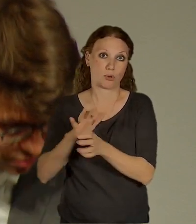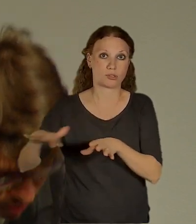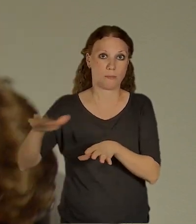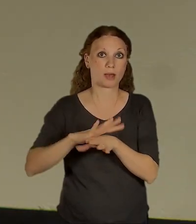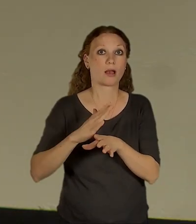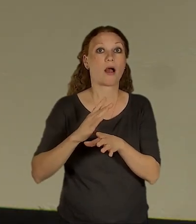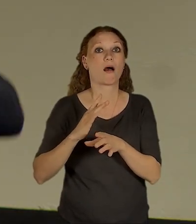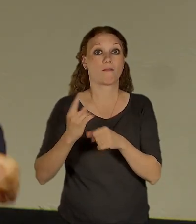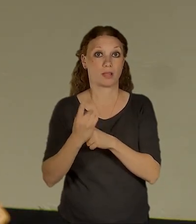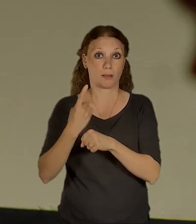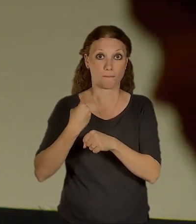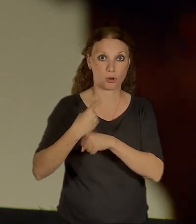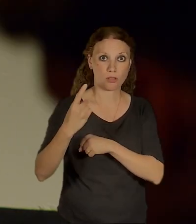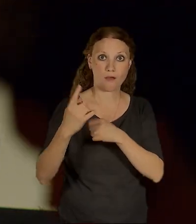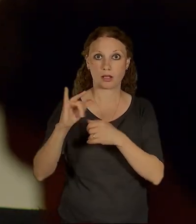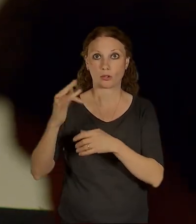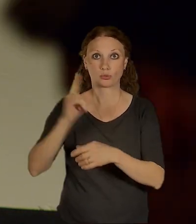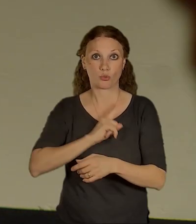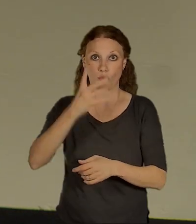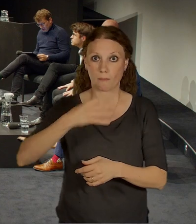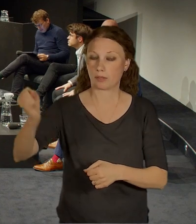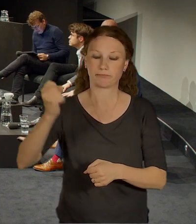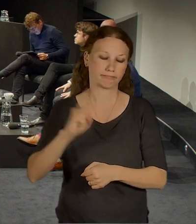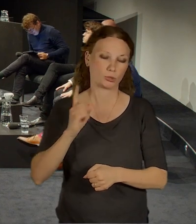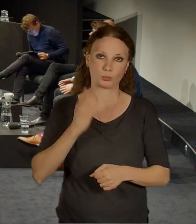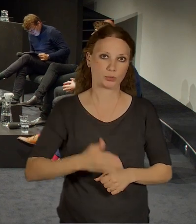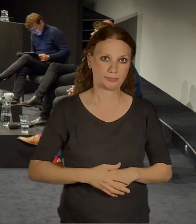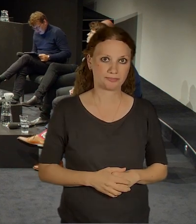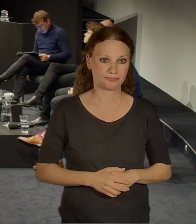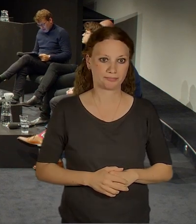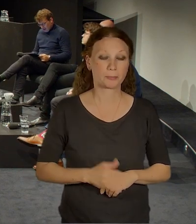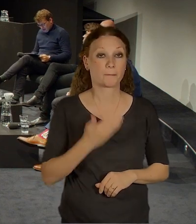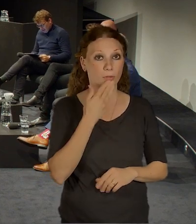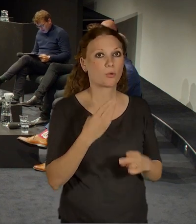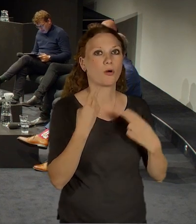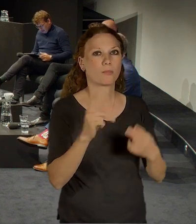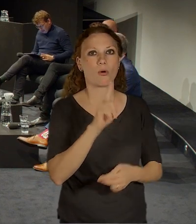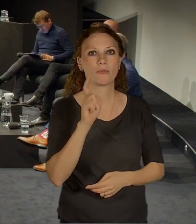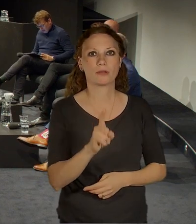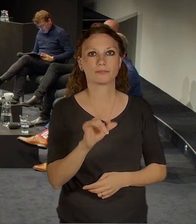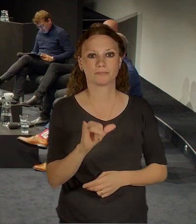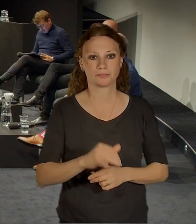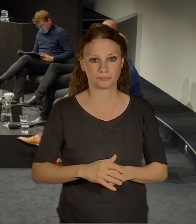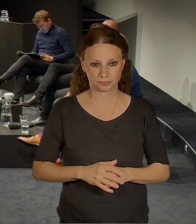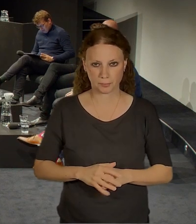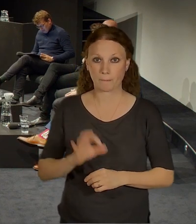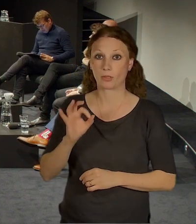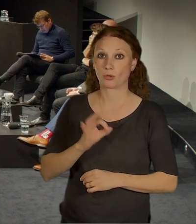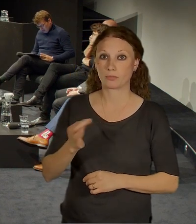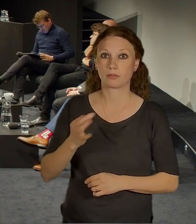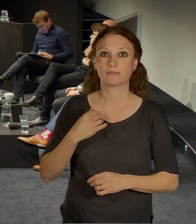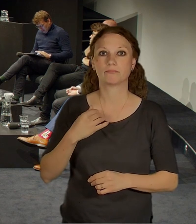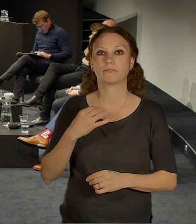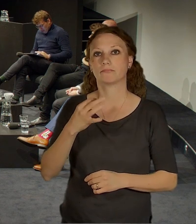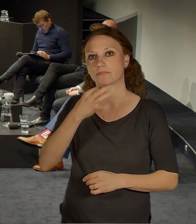Děkuju. Další dotaz, prosím. Dobrý den, já bych měl otázku ohledně zahradního města. Tam